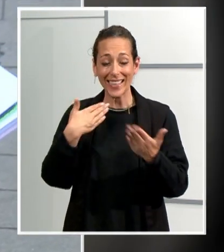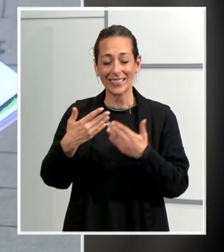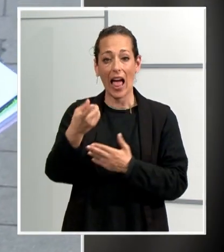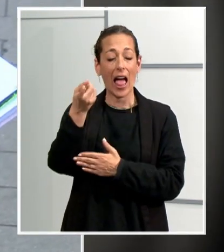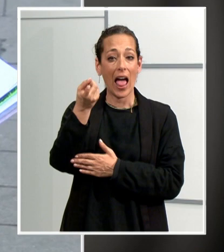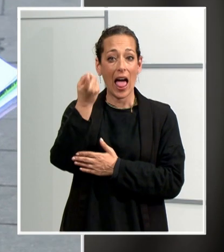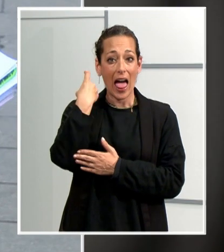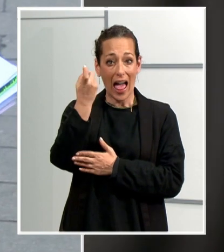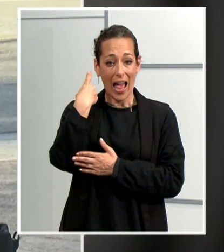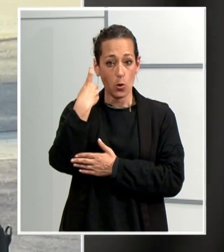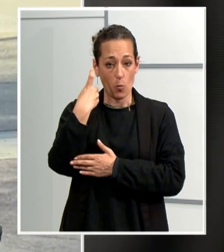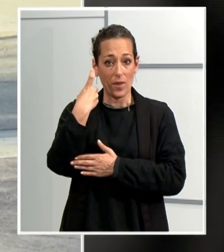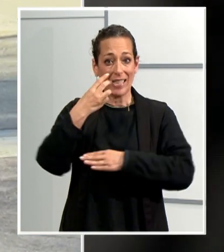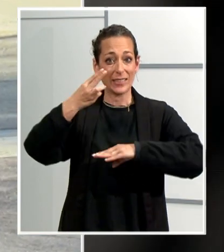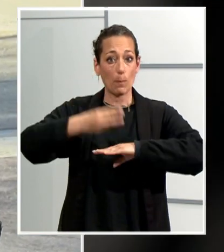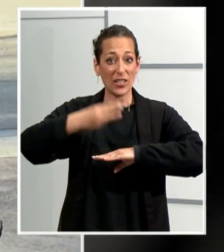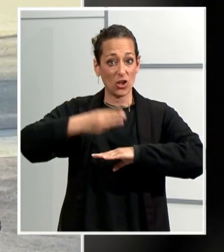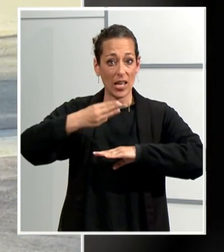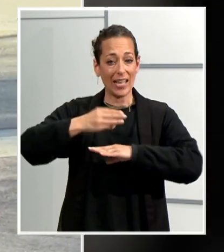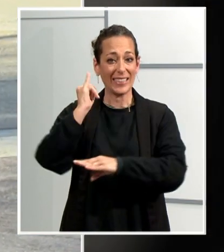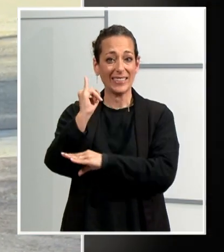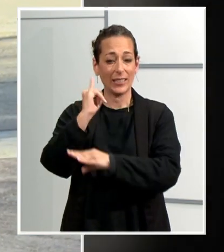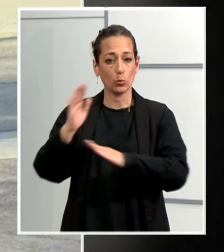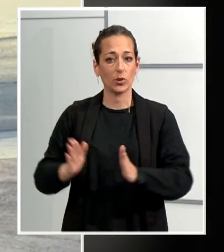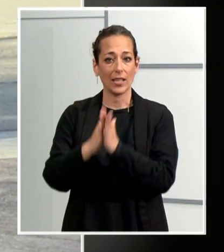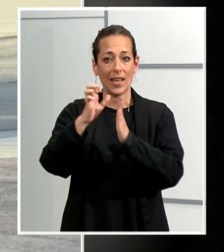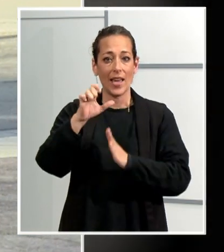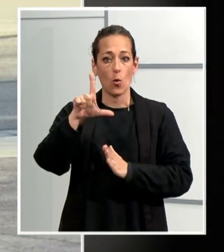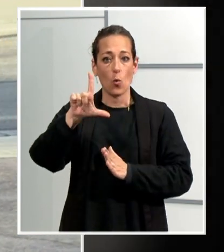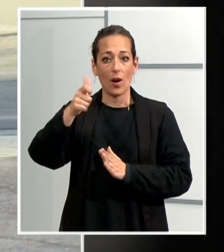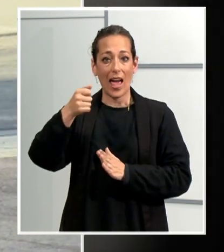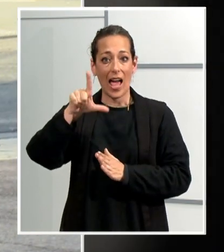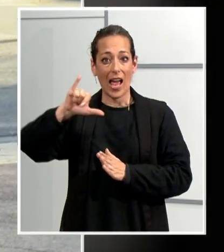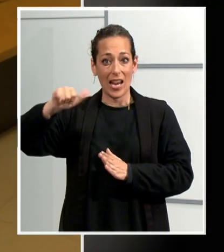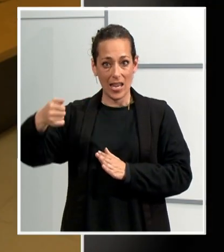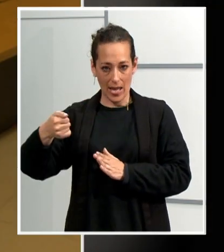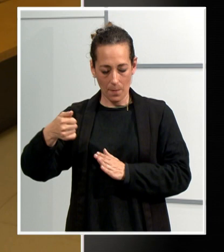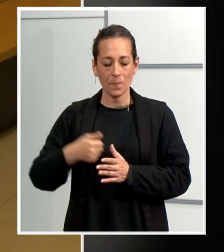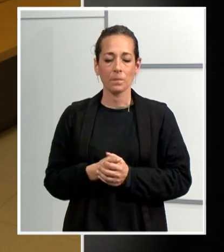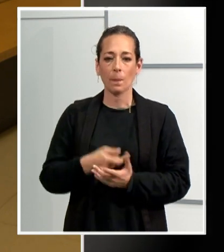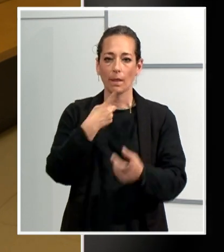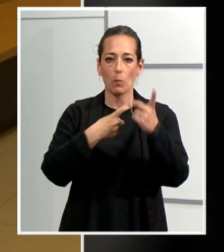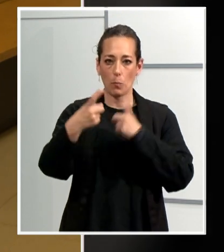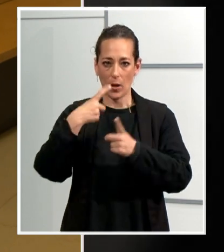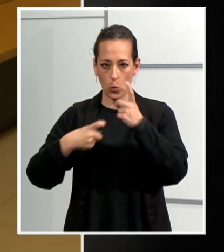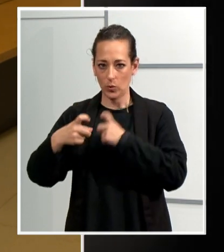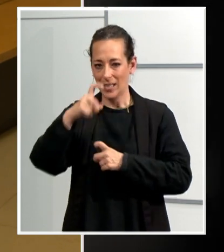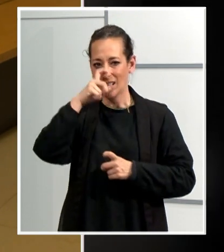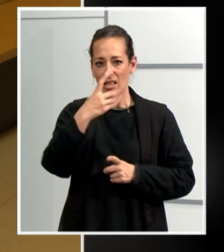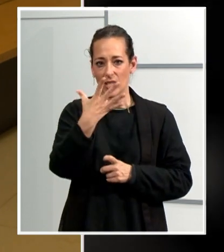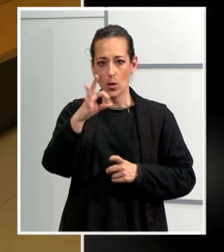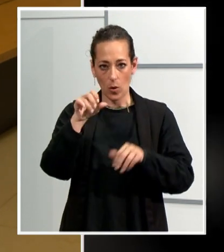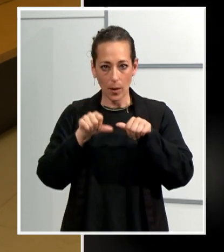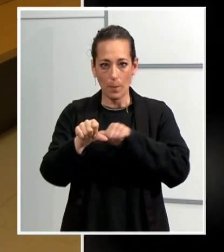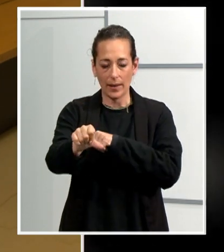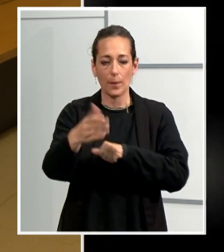Batxillerat de l'Institut Santa Eulàlia a gairebé 1.000 persones de 50 o més anys. Pel que fa a la situació econòmica dels entrevistats, la